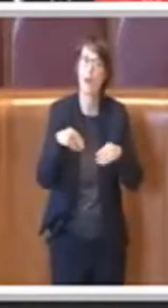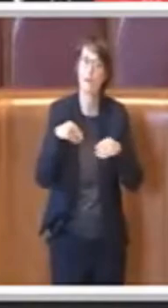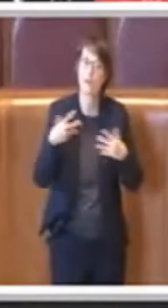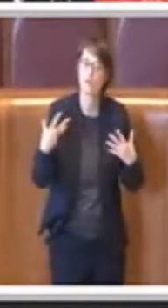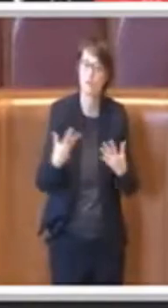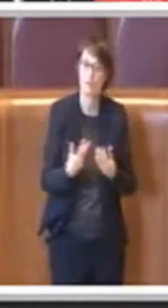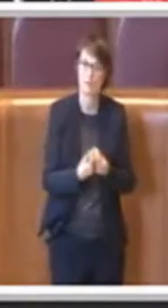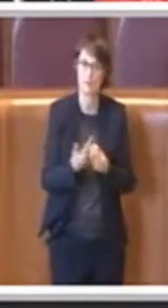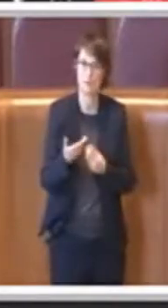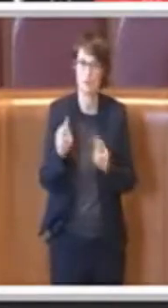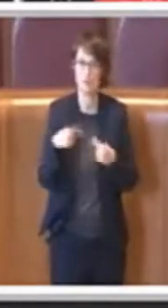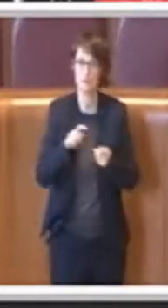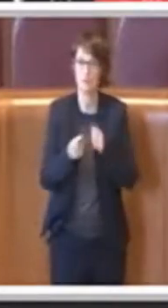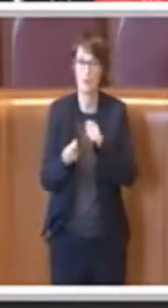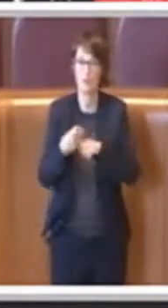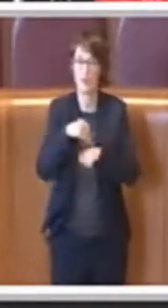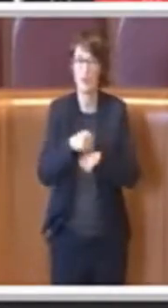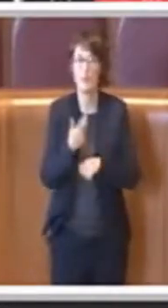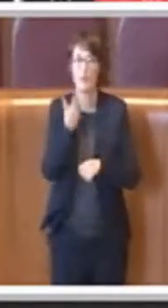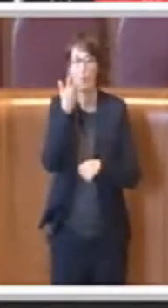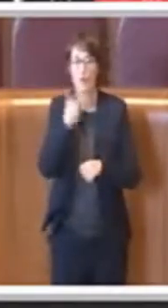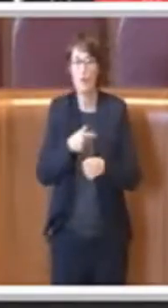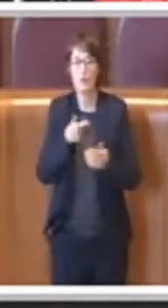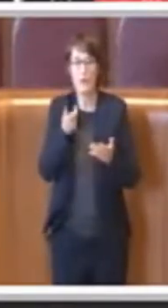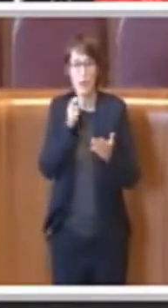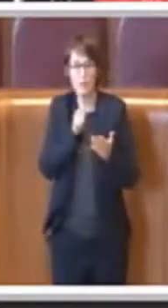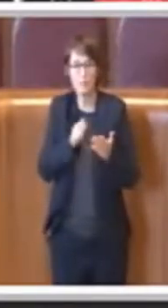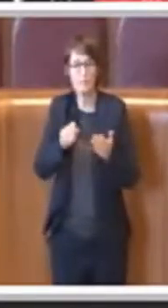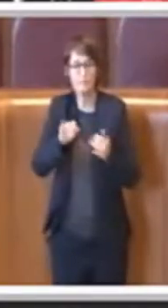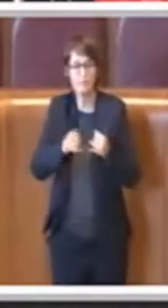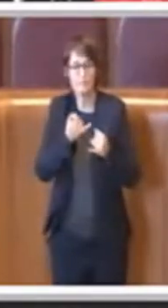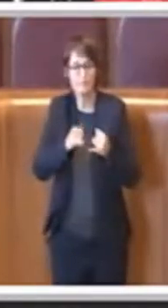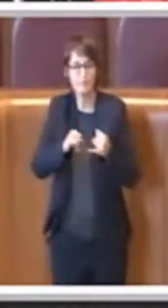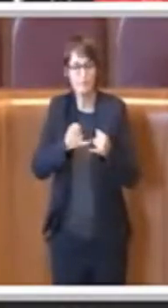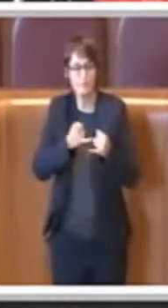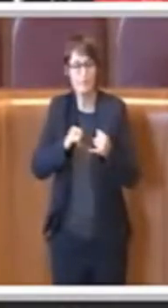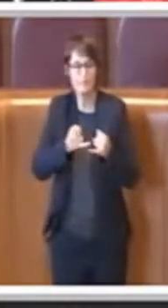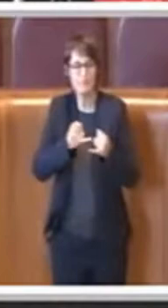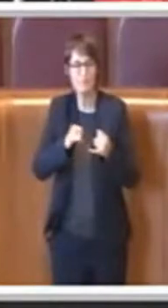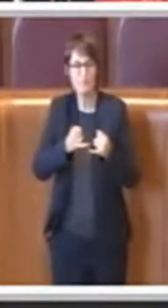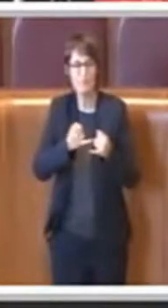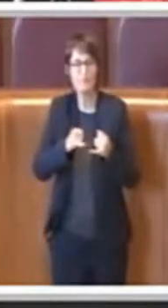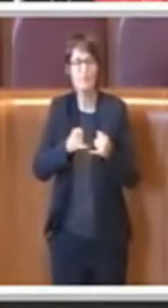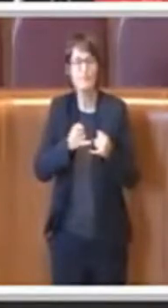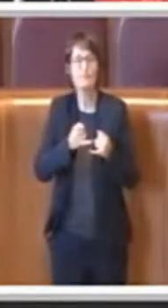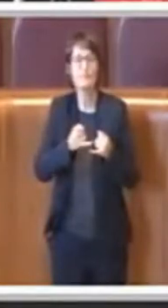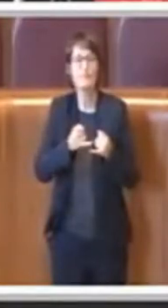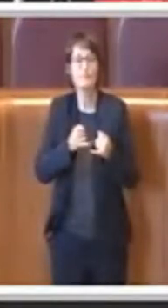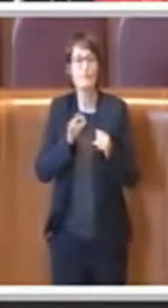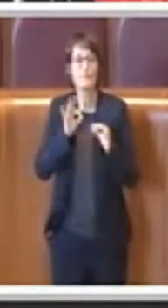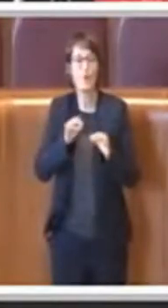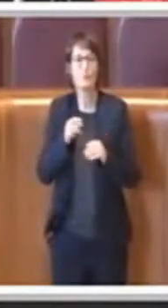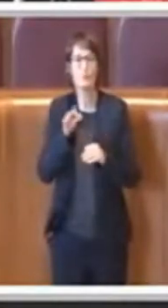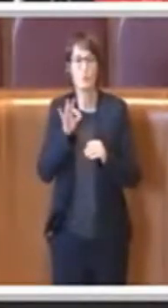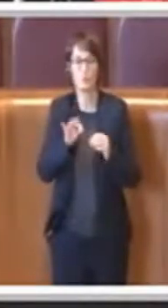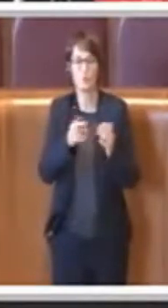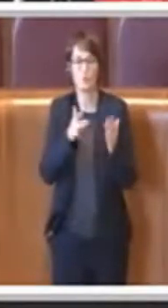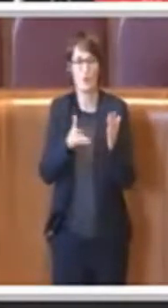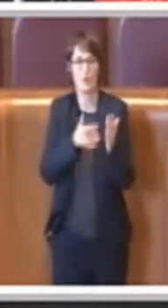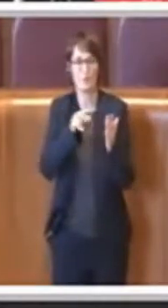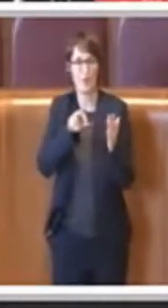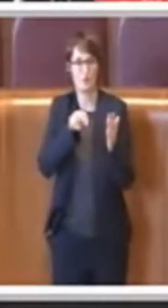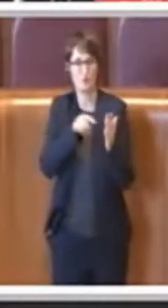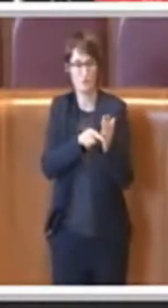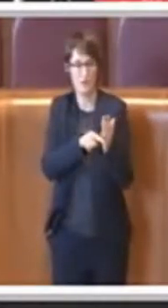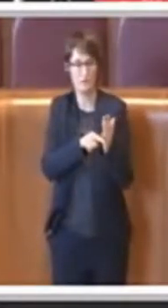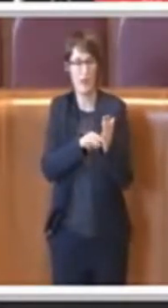ne vogliamo andare a specificare, cioè dopo il punto a pagina 30 dove si parla della